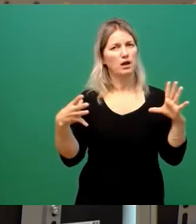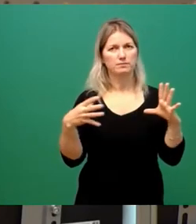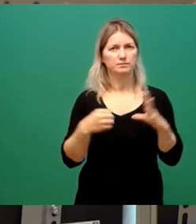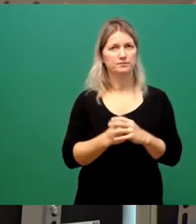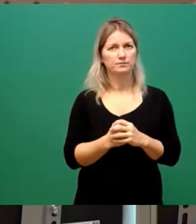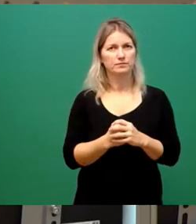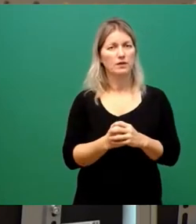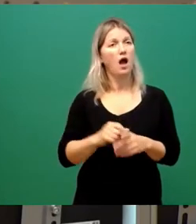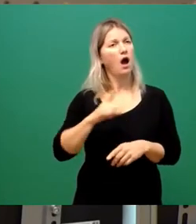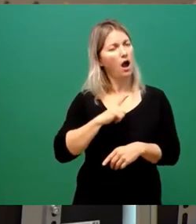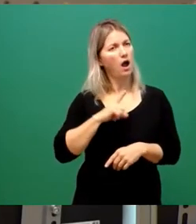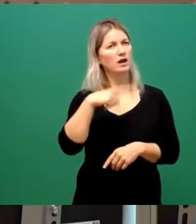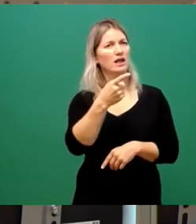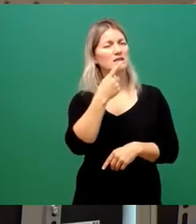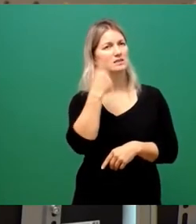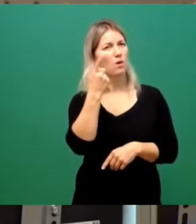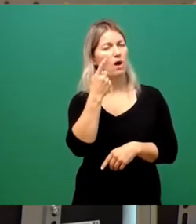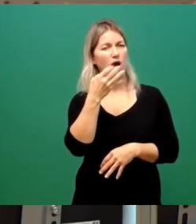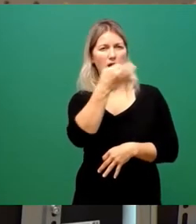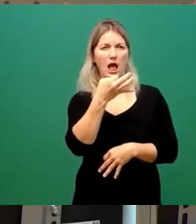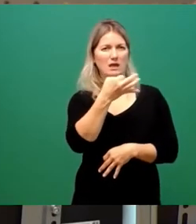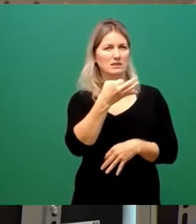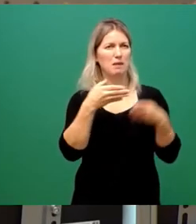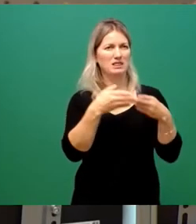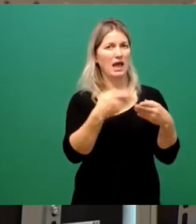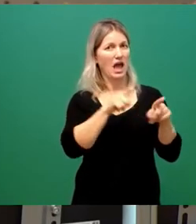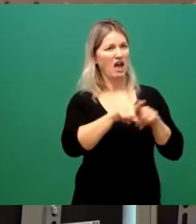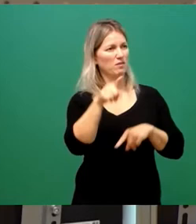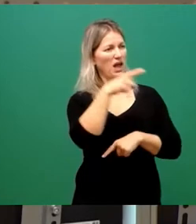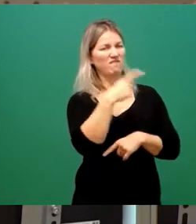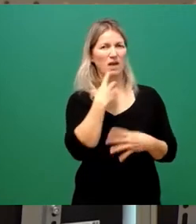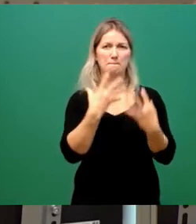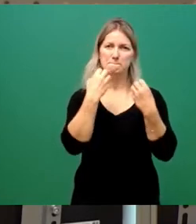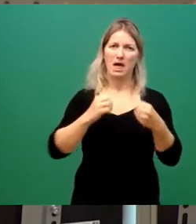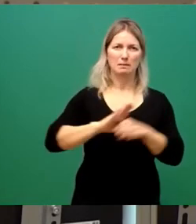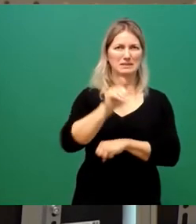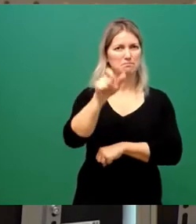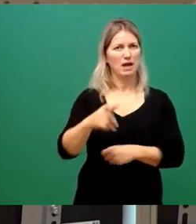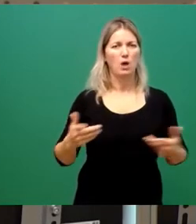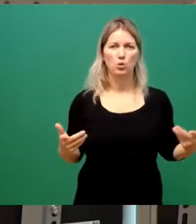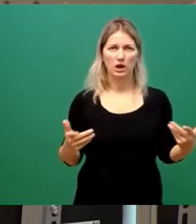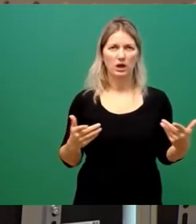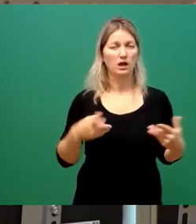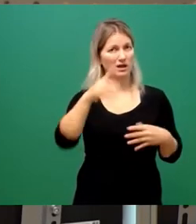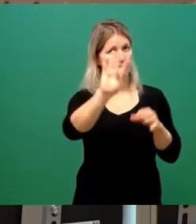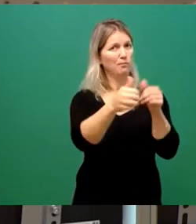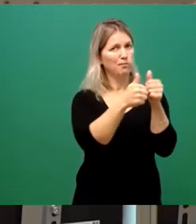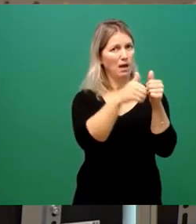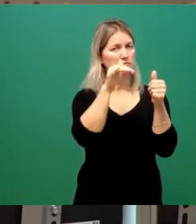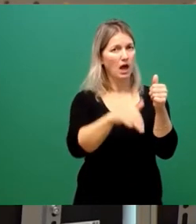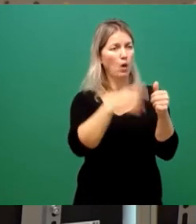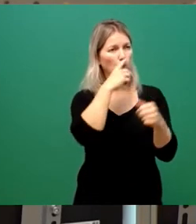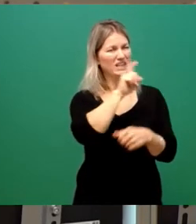Machtmissbrauch einer Kleinstpartei namens FDP, der Sie angehören und Sie lassen sich vom Kollegen Zastrow